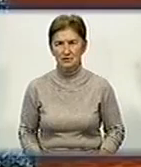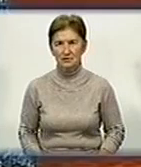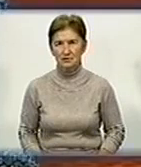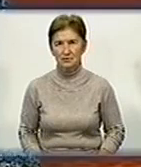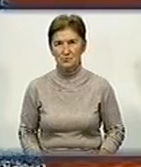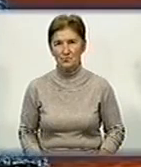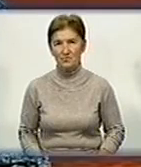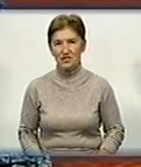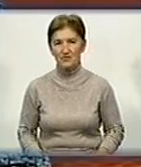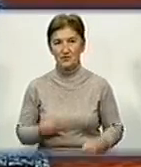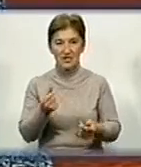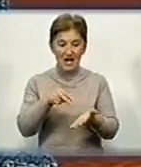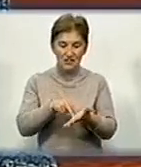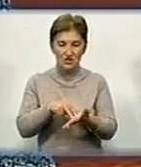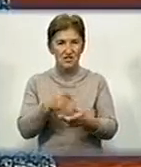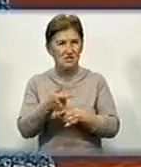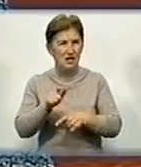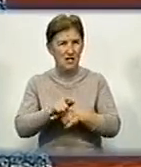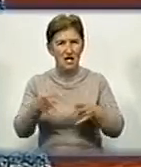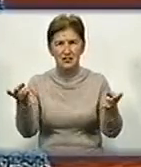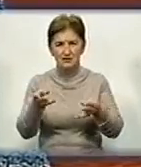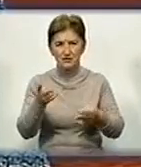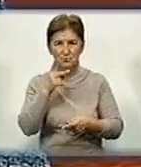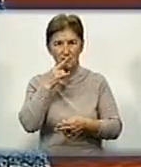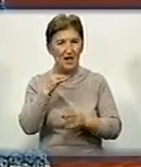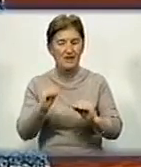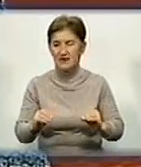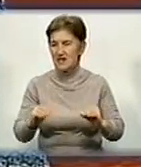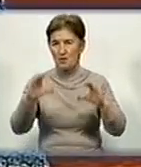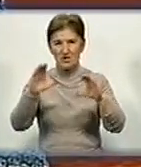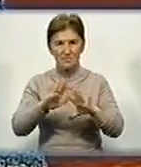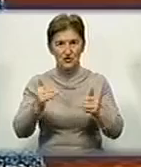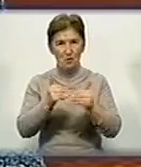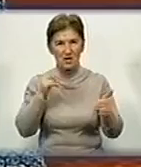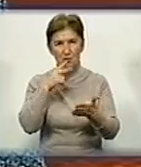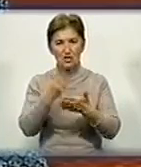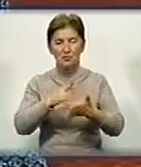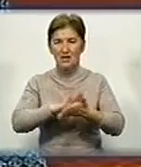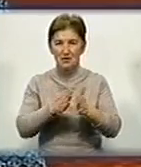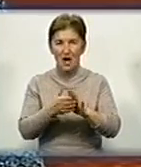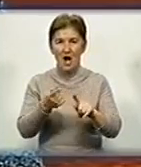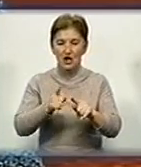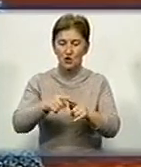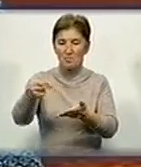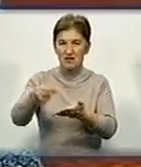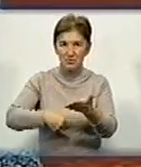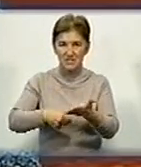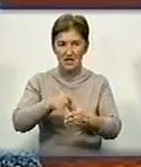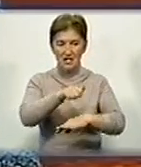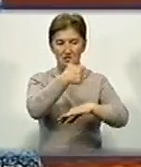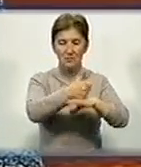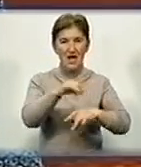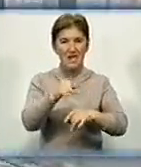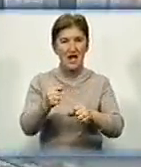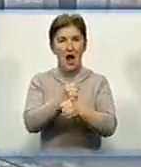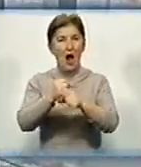Ціни на найзатребуваніші ліки в області не підвищуватимуть. Це передбачено меморандумом, який підписали очільники рвоградщини та аптекарі.